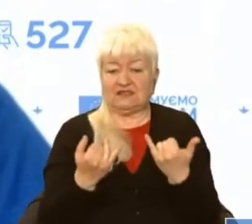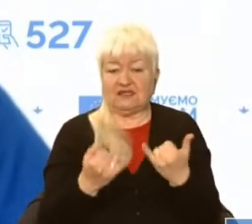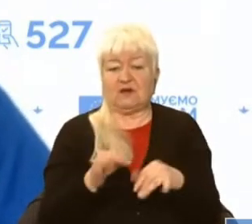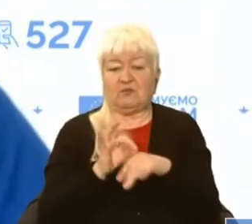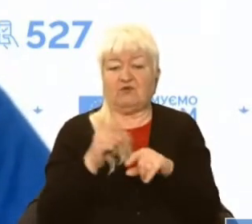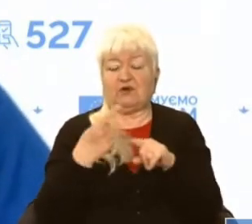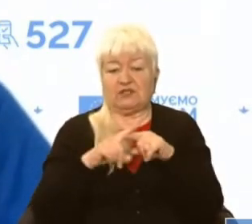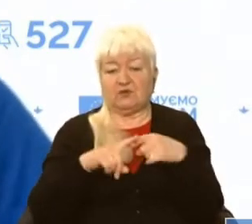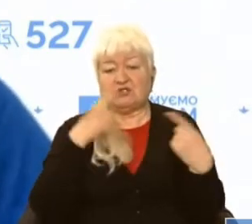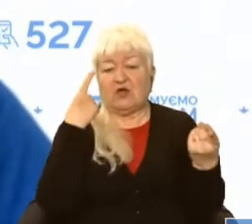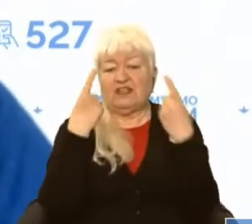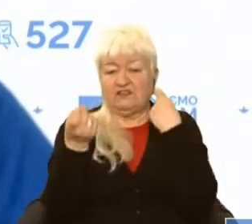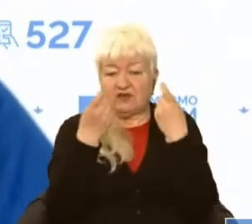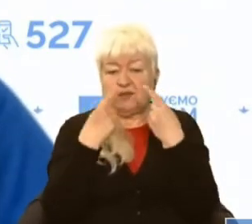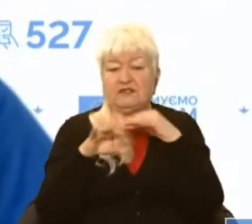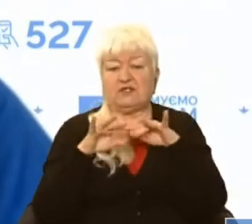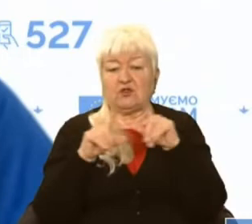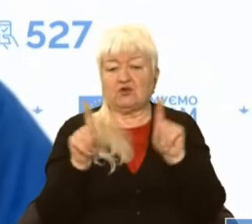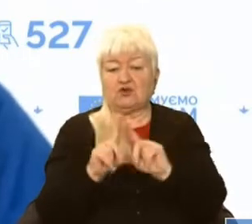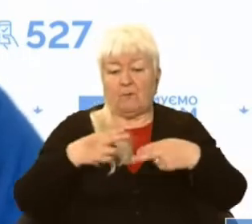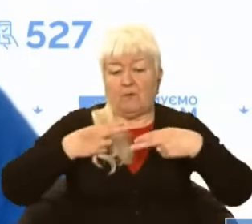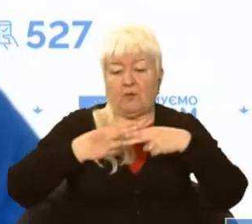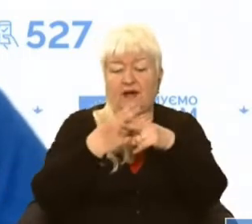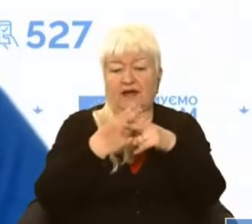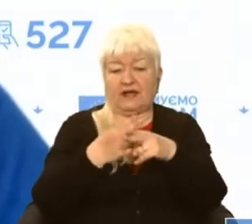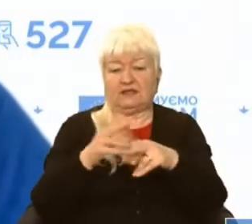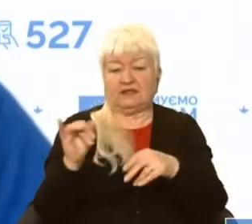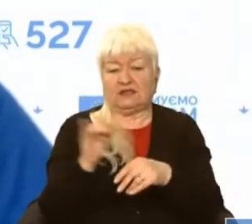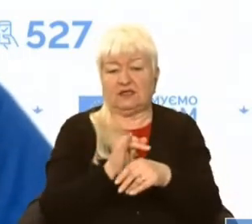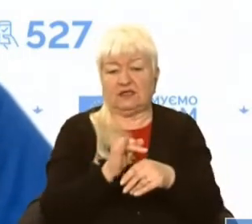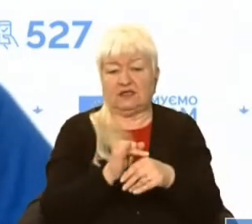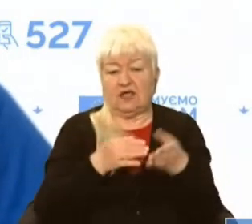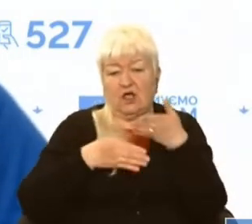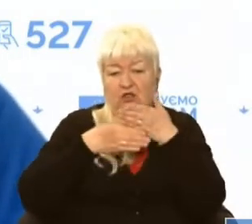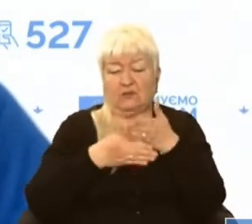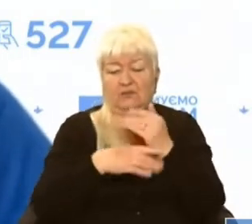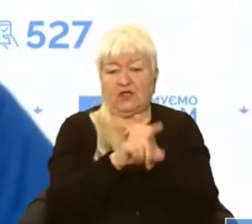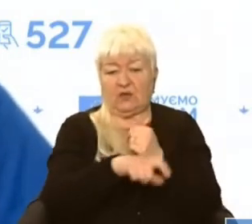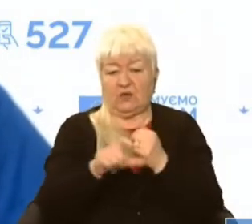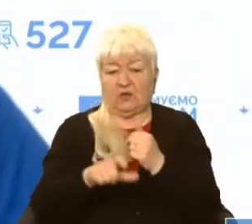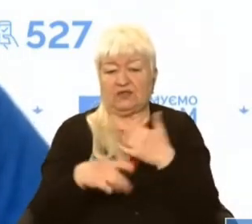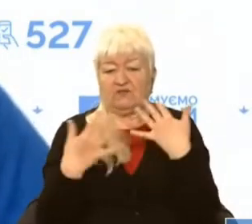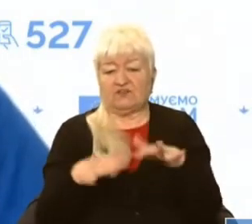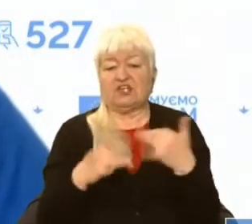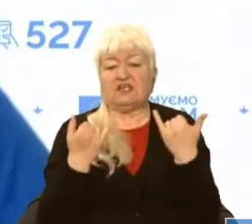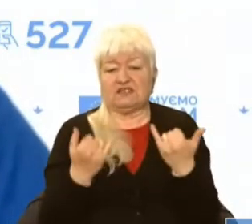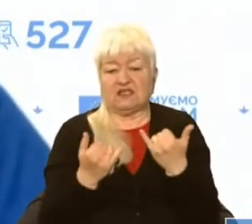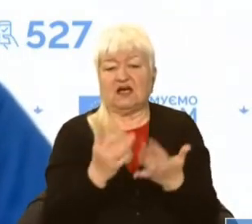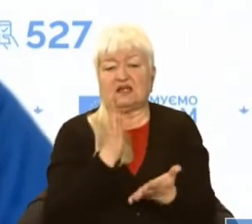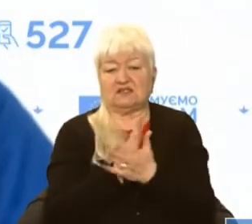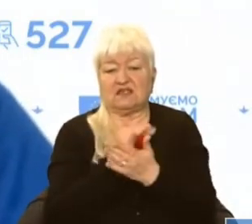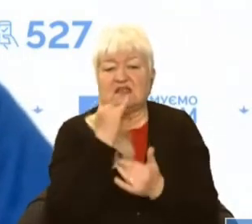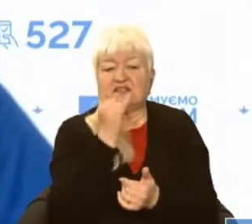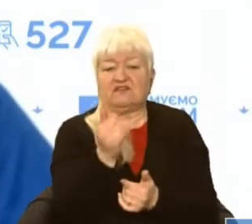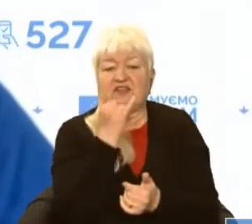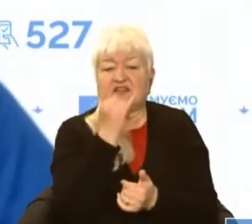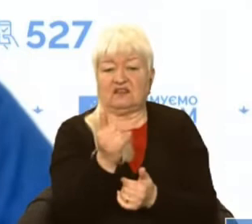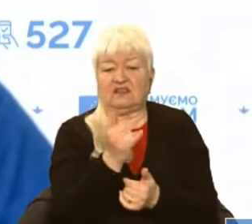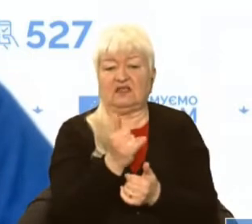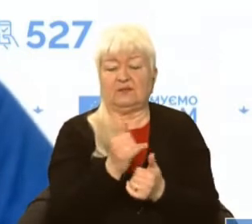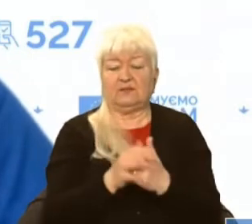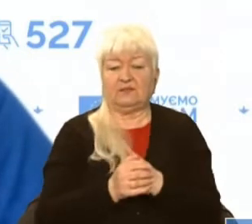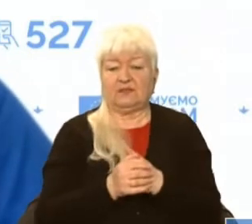цю інформаційну кампанію, щоб попередити і убезпечити людей. Однак вже зараз до нас надходять дзвінки, і до нас